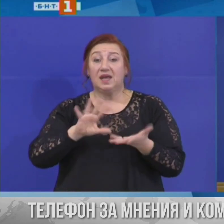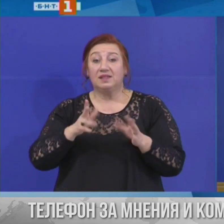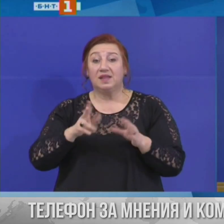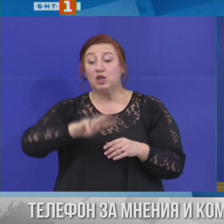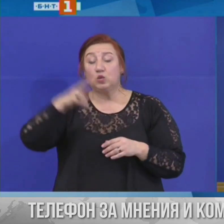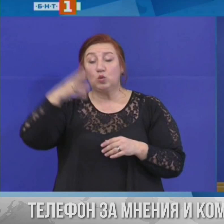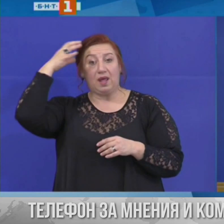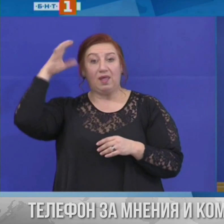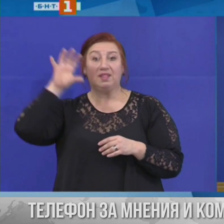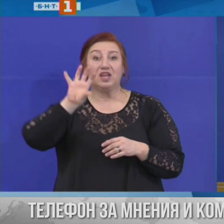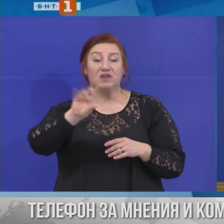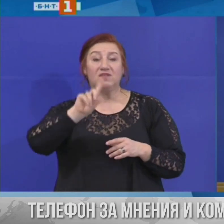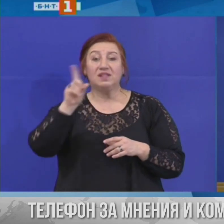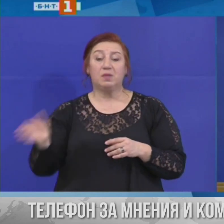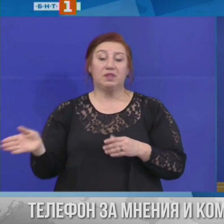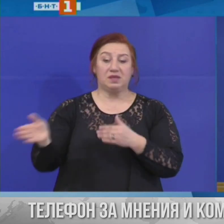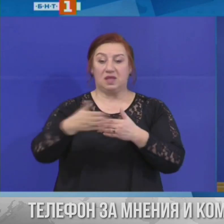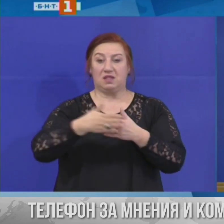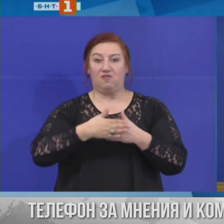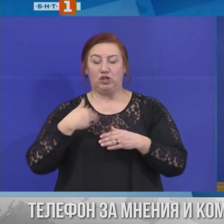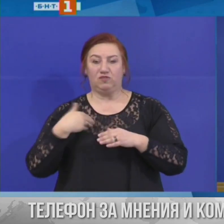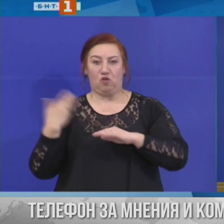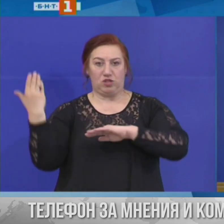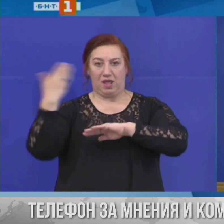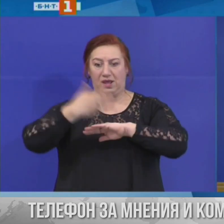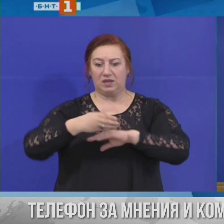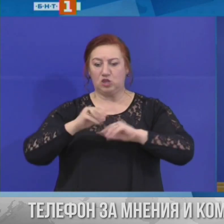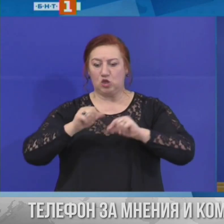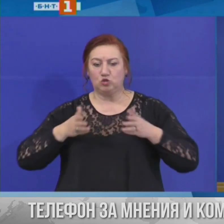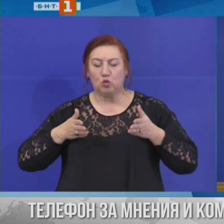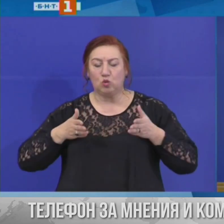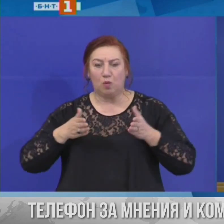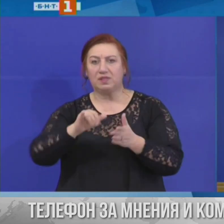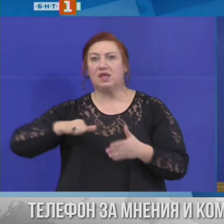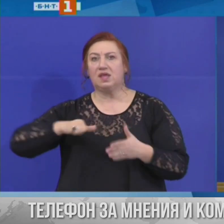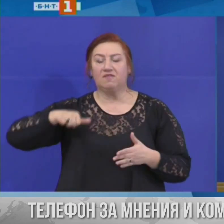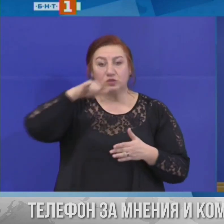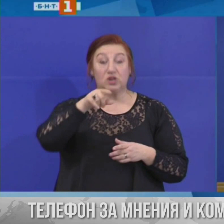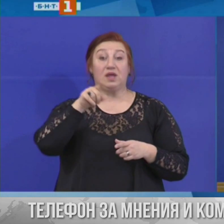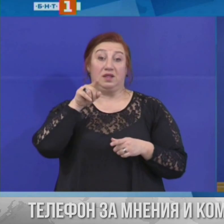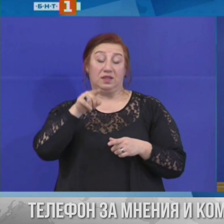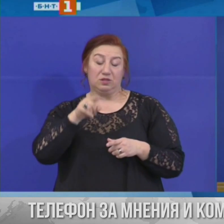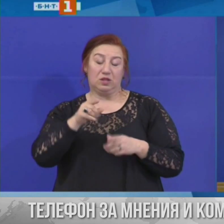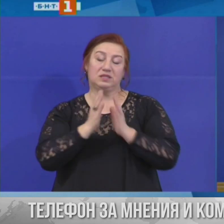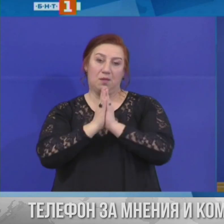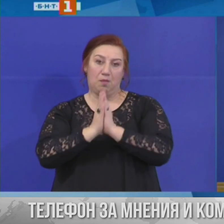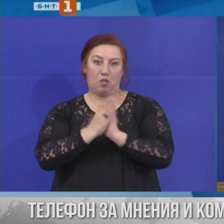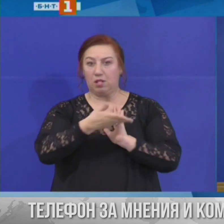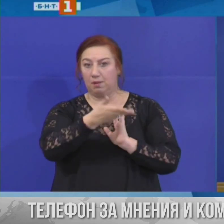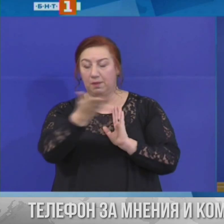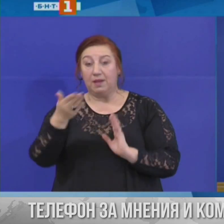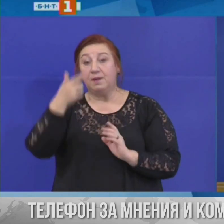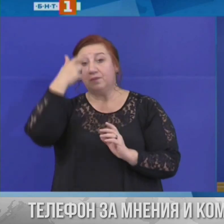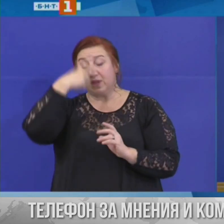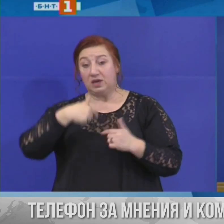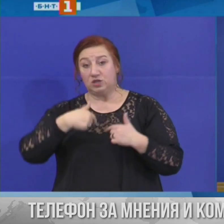сокопътните или въздушните си граници. Така че с този призив лично аз